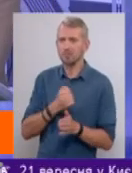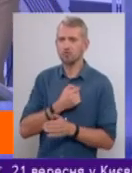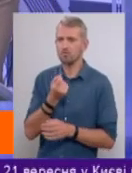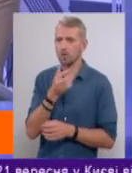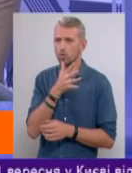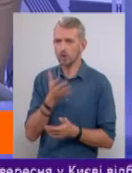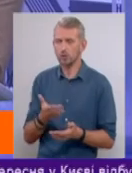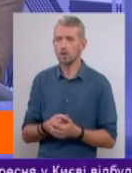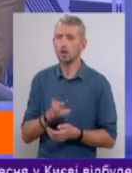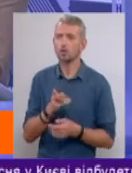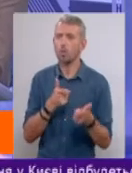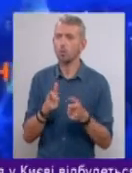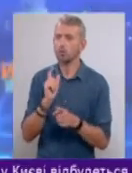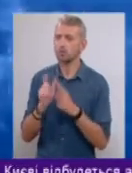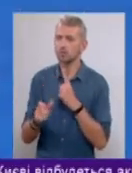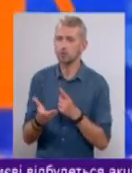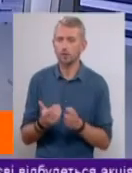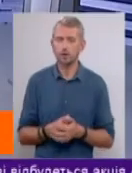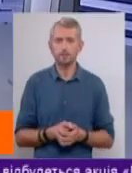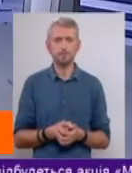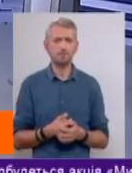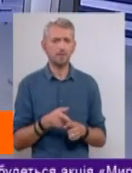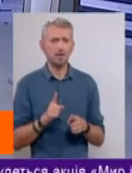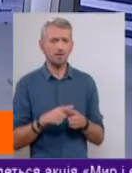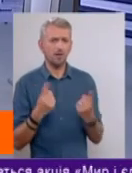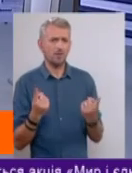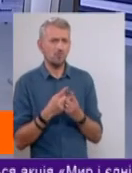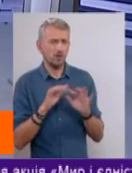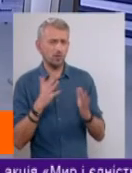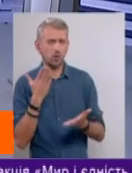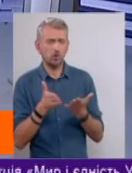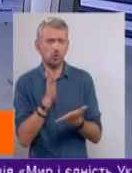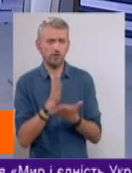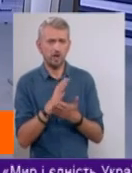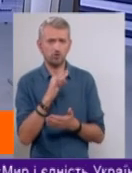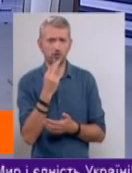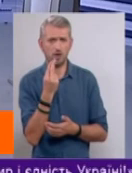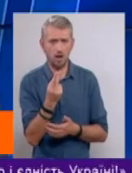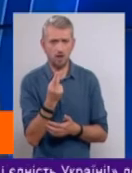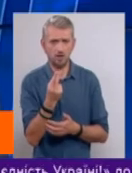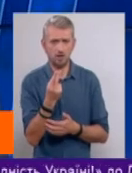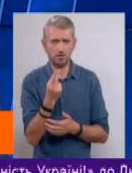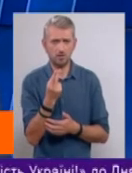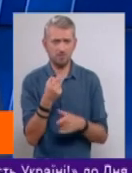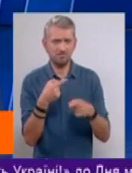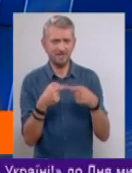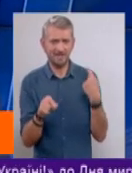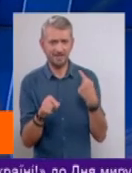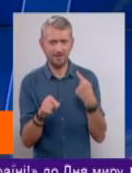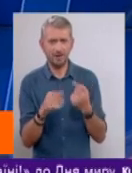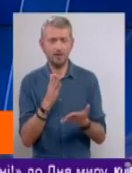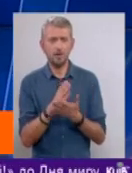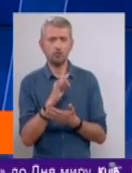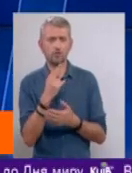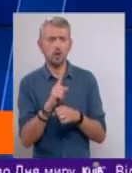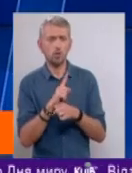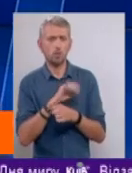так багато часу. Хто готовий прокоментувати? Це звичайна історія. Якщо є соціальна маржа, тобто є на сьогоднішній день соціальна